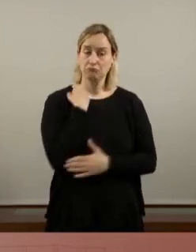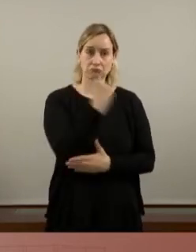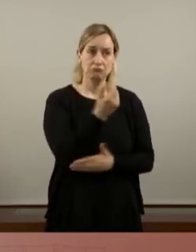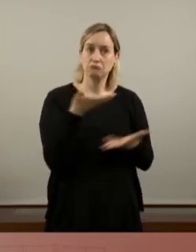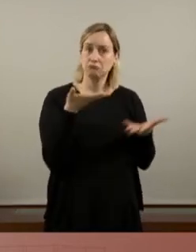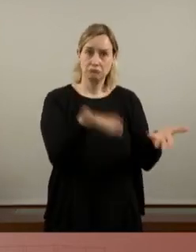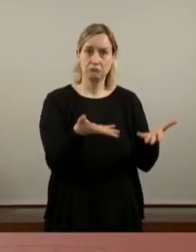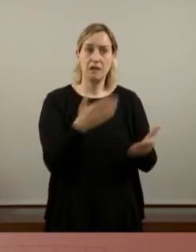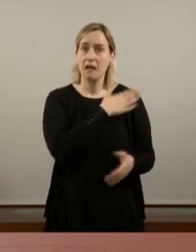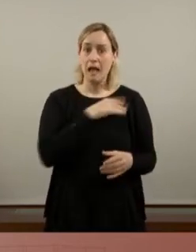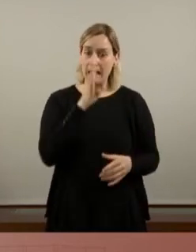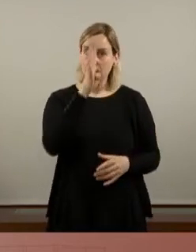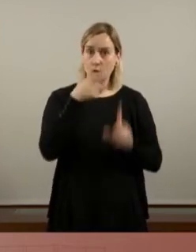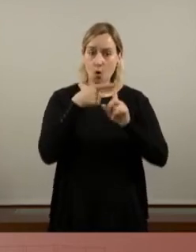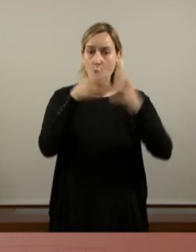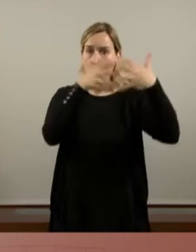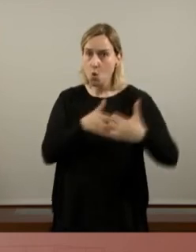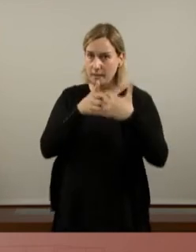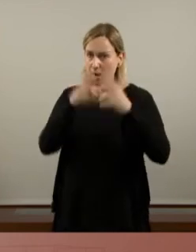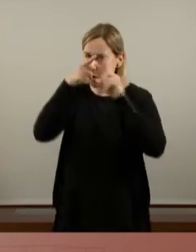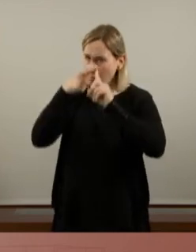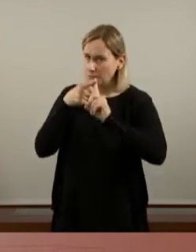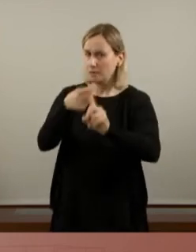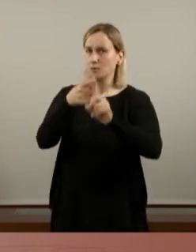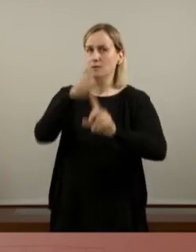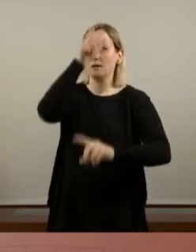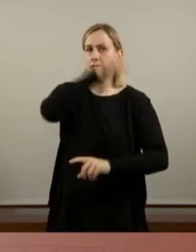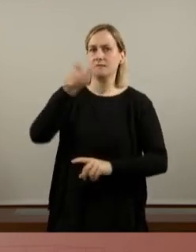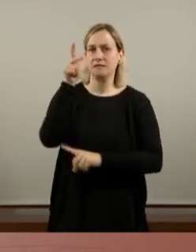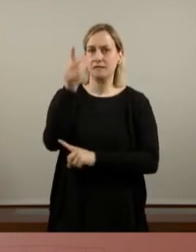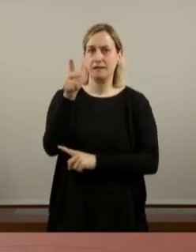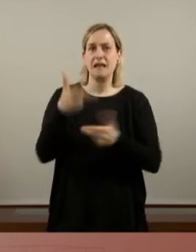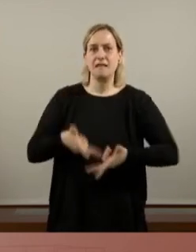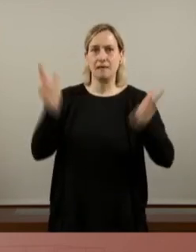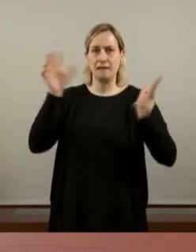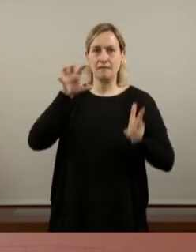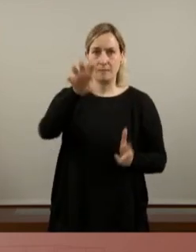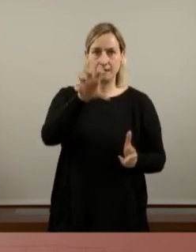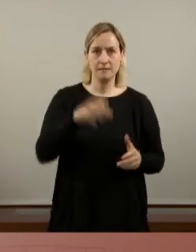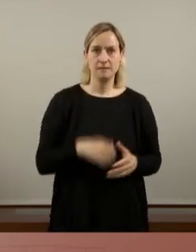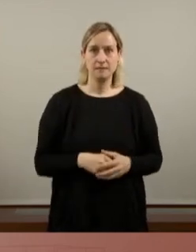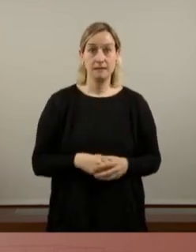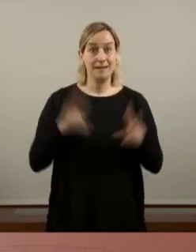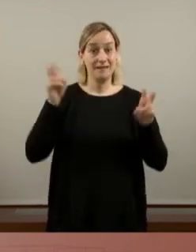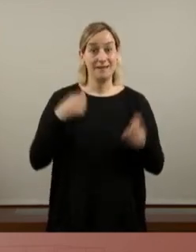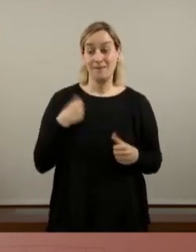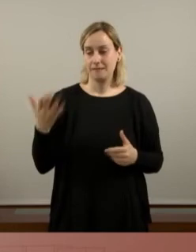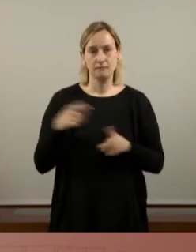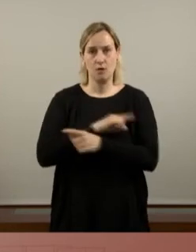legislatura en una legislatura de lluita pels drets de la gent i la llibertat del país. I mantindrem el puny tancat